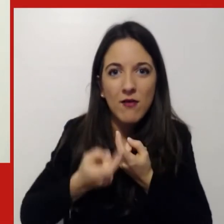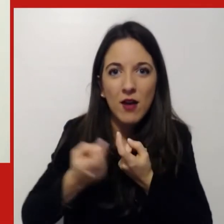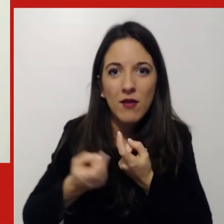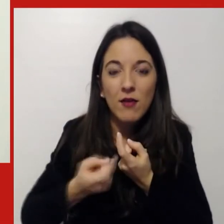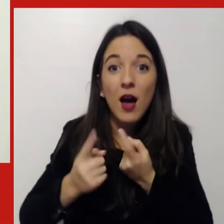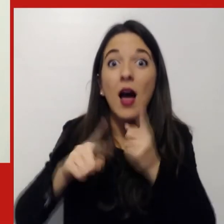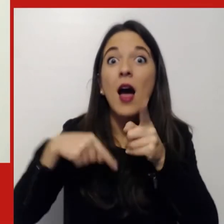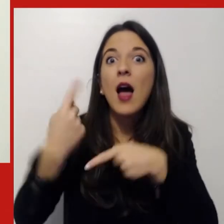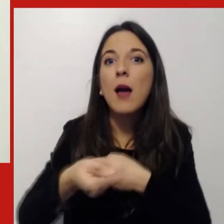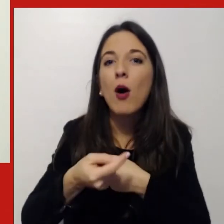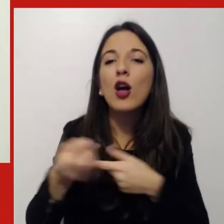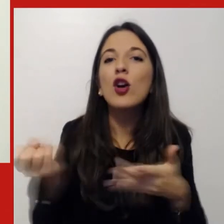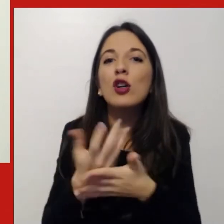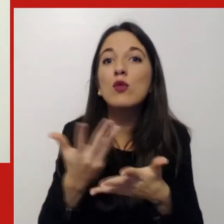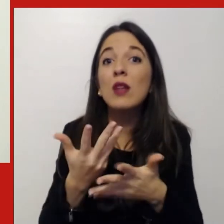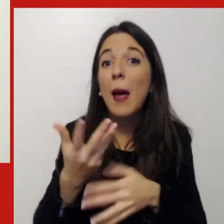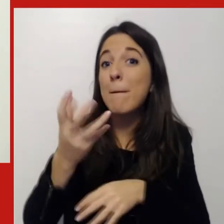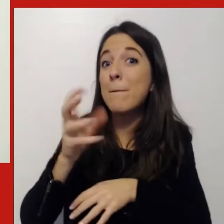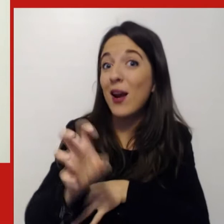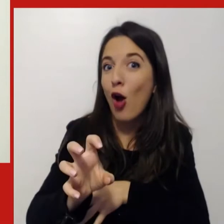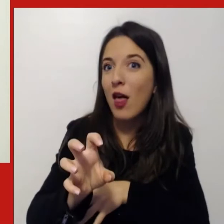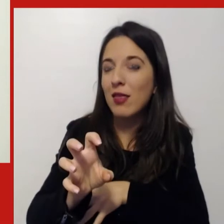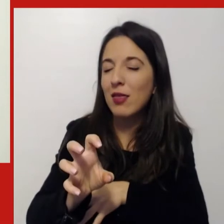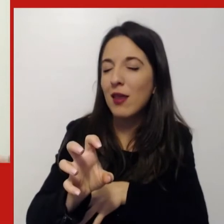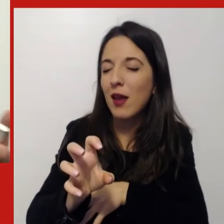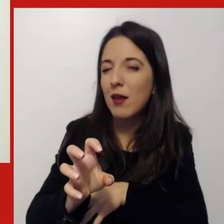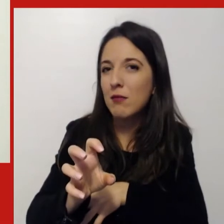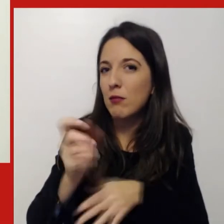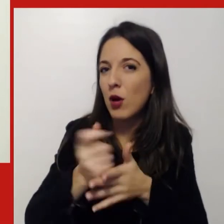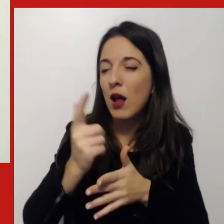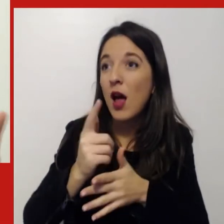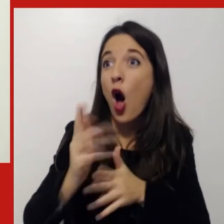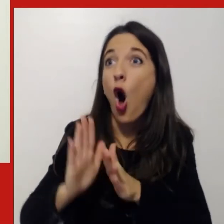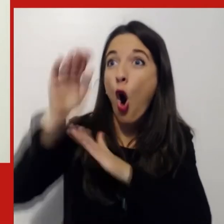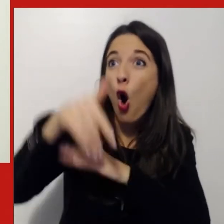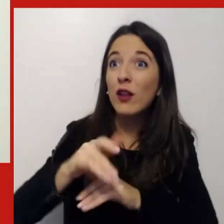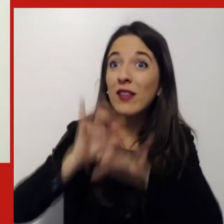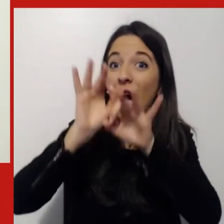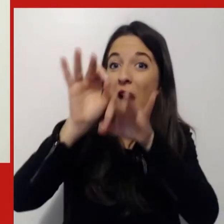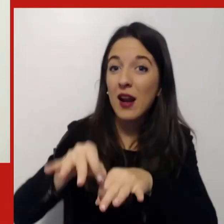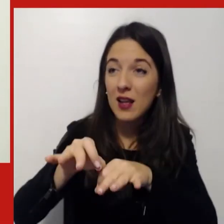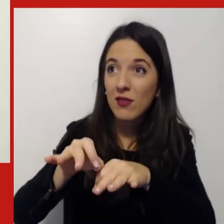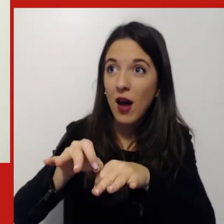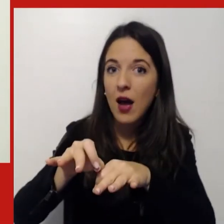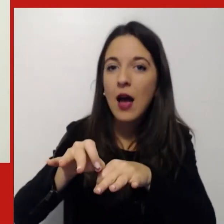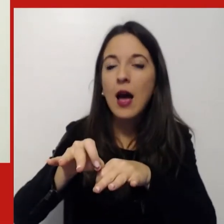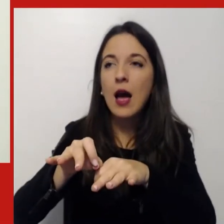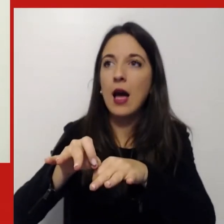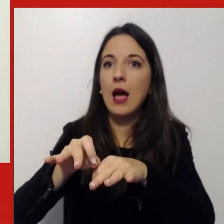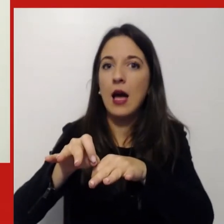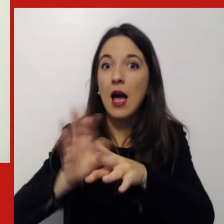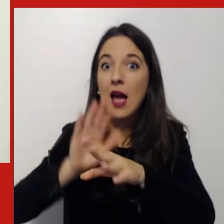grande mercoledì, è che l'onda arriva, però quando l'onda arriva ci si rende conto che la sua